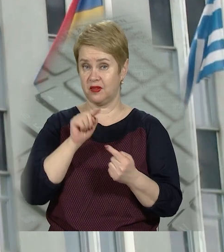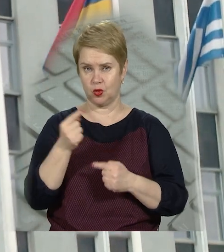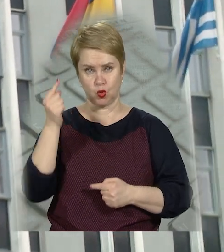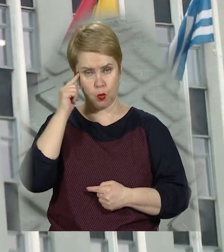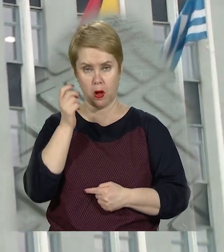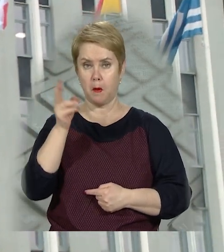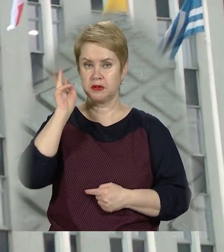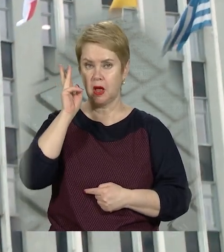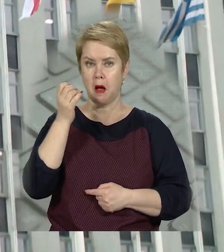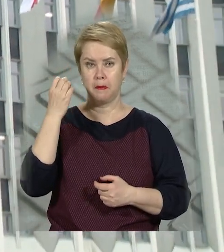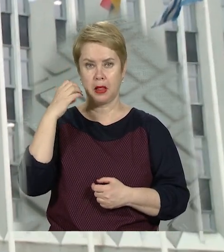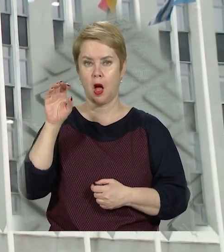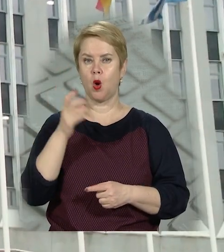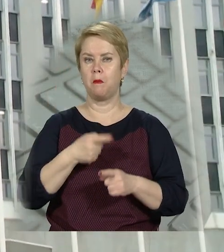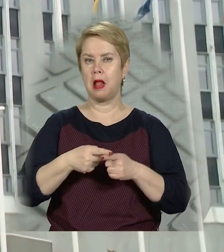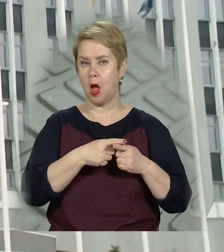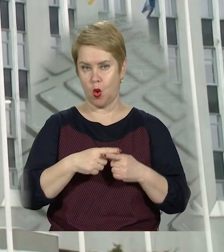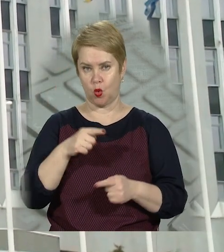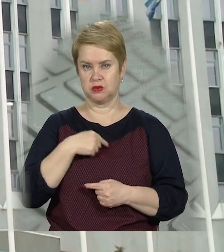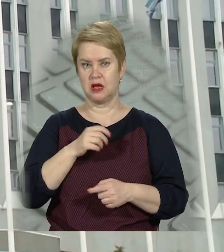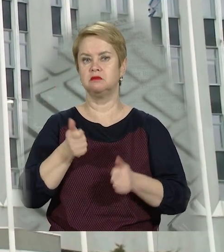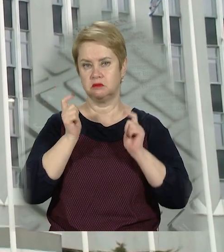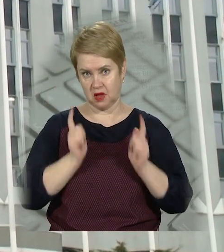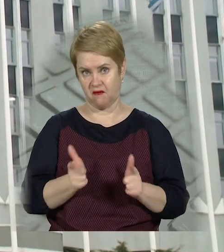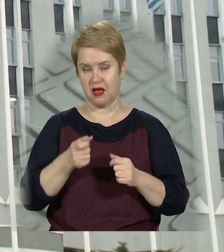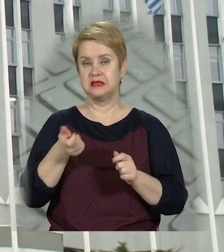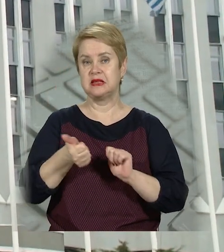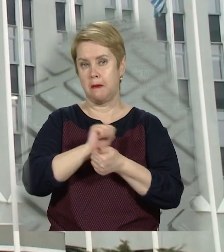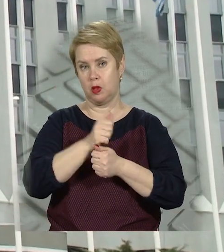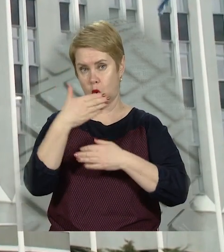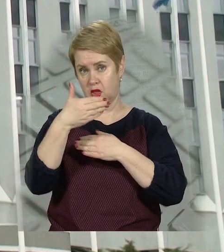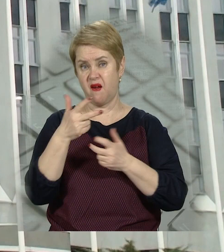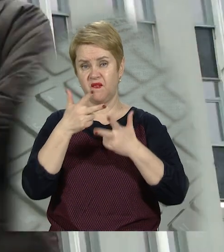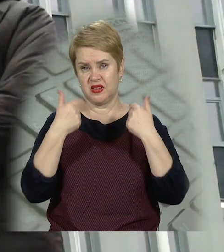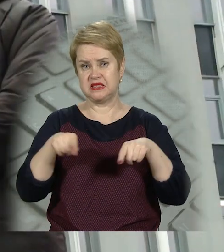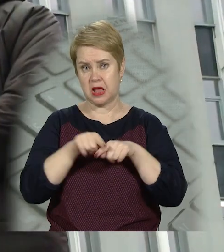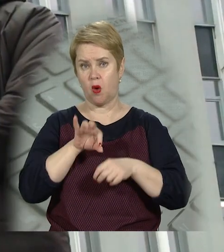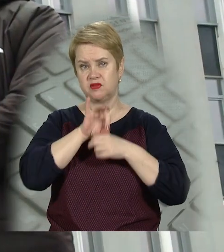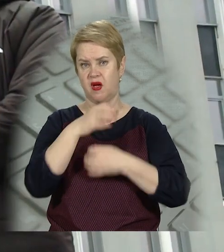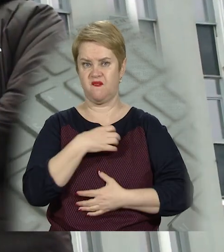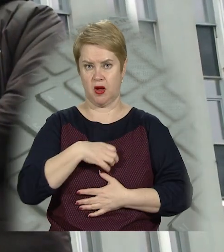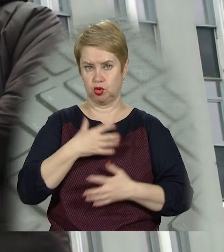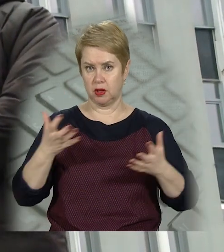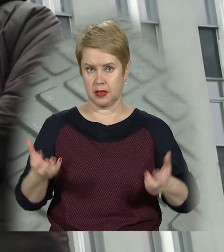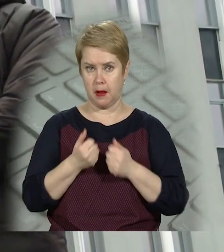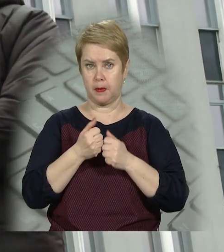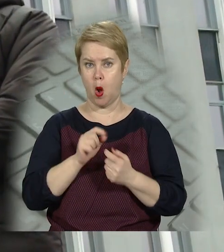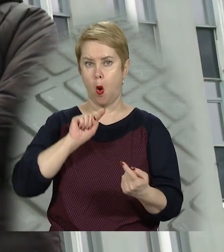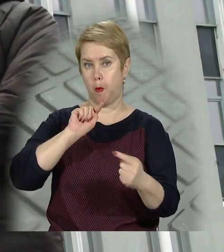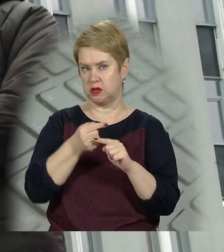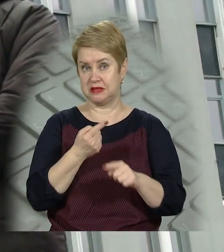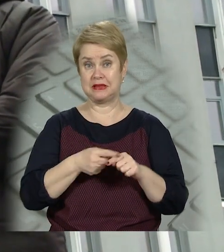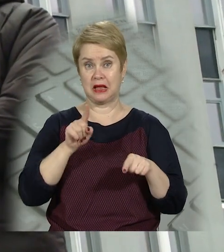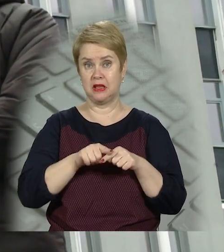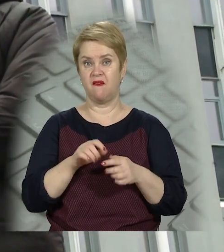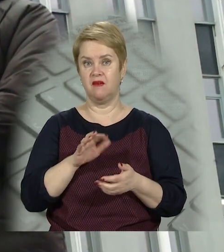думки посольства Білорусі, дехто з її громадян схвалює заміну прапорів у Дніпрі. І визнаює такий вчинок важливим для підтримки опозиції